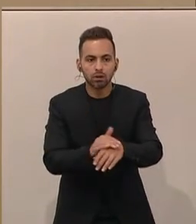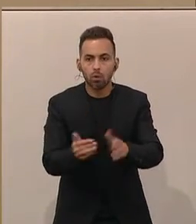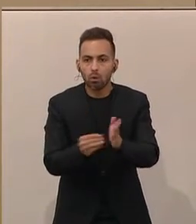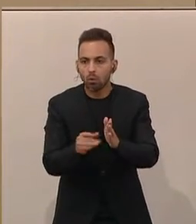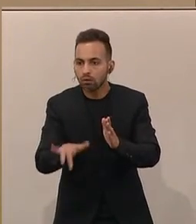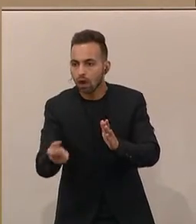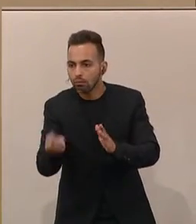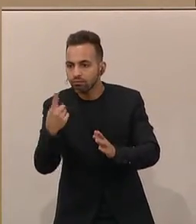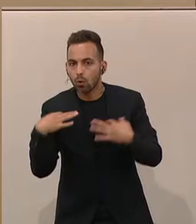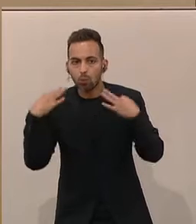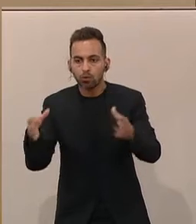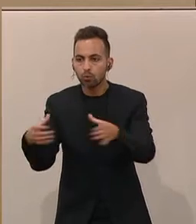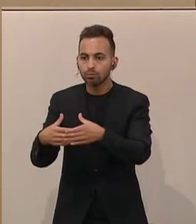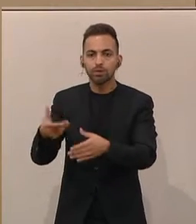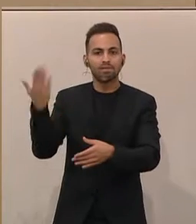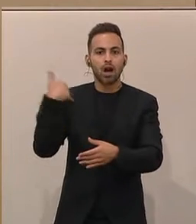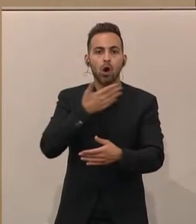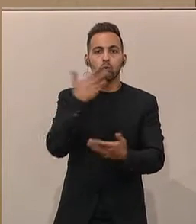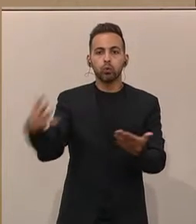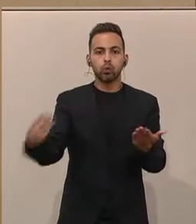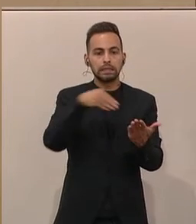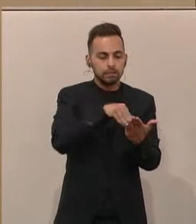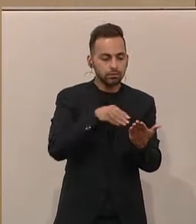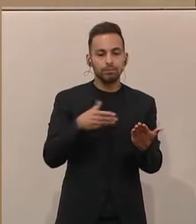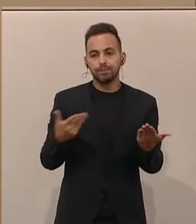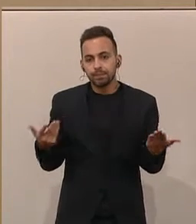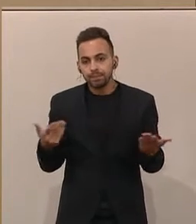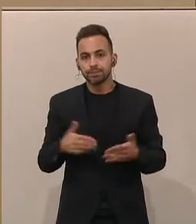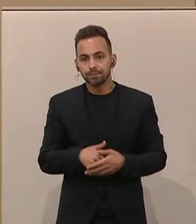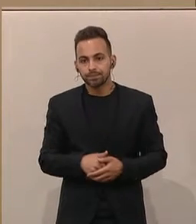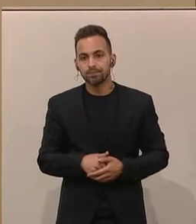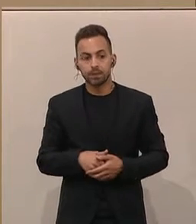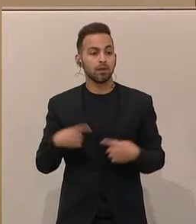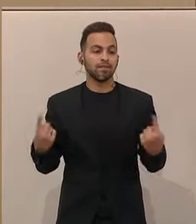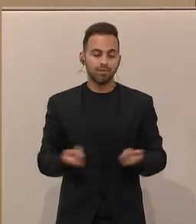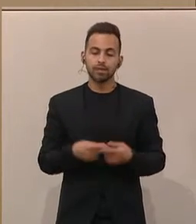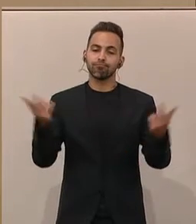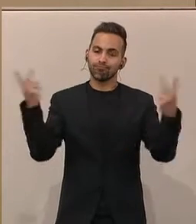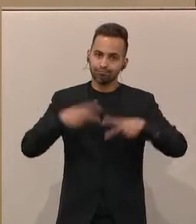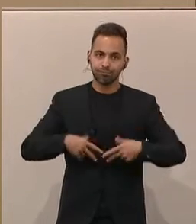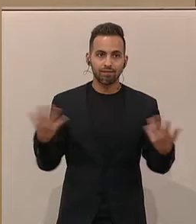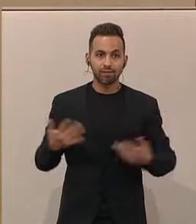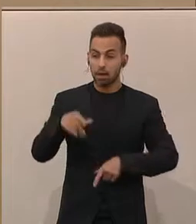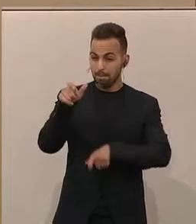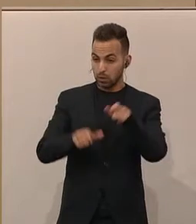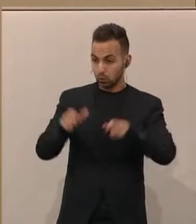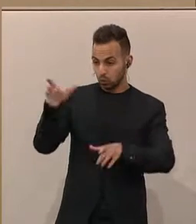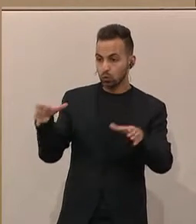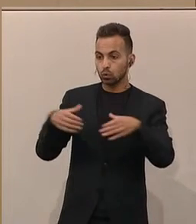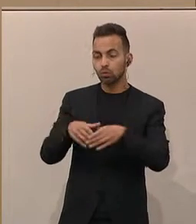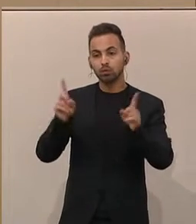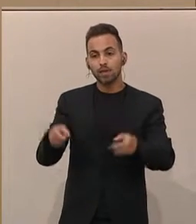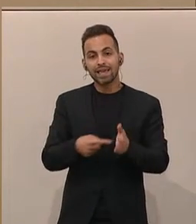doch noch Opfergruppen gibt, die eben nicht erfasst sind. Wir haben uns darauf geeinigt, dass diese Personengruppe als